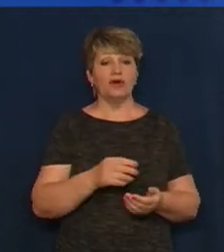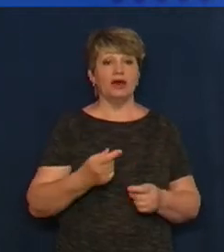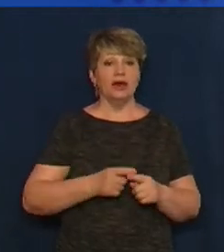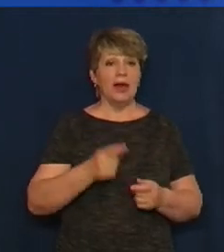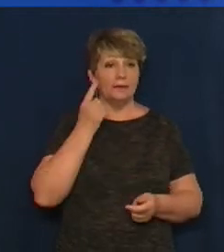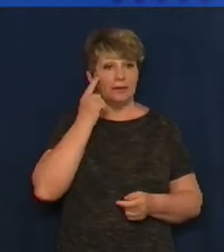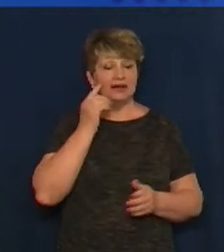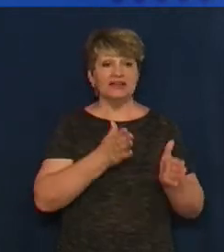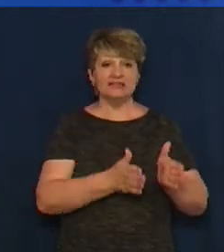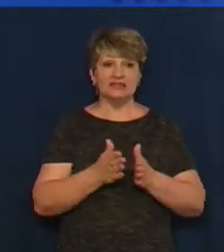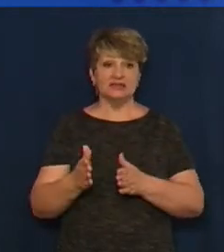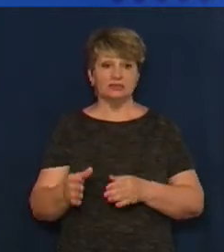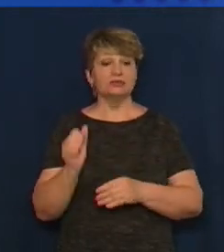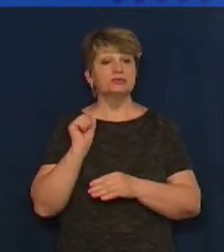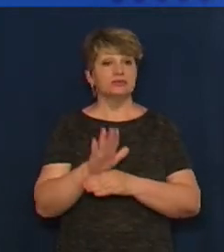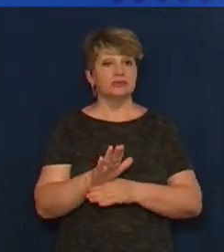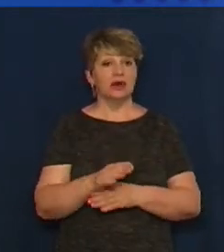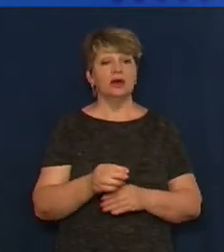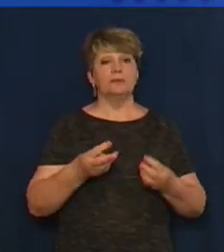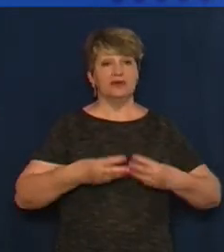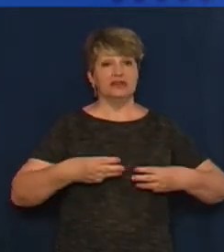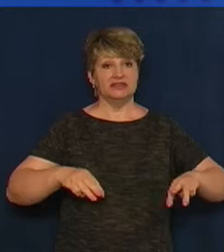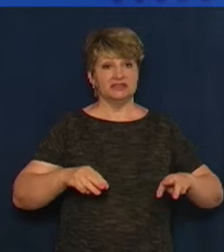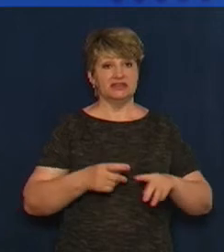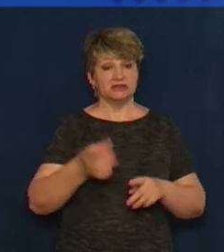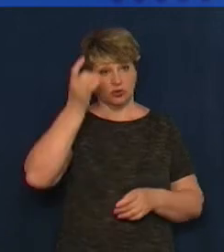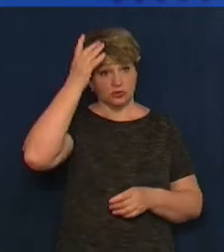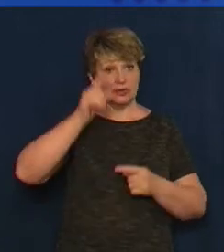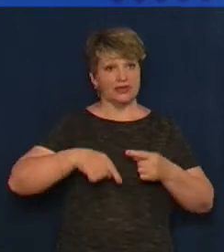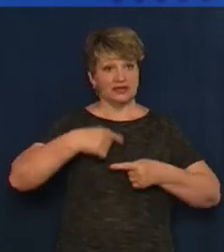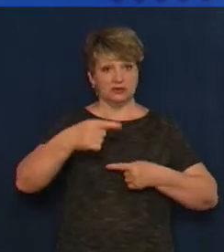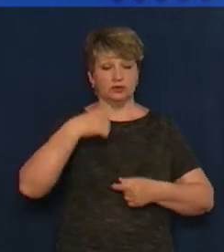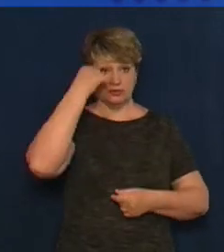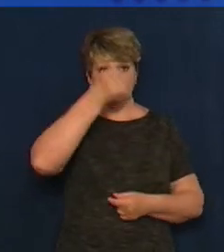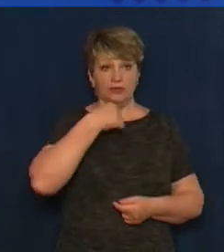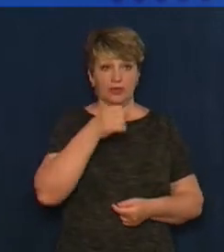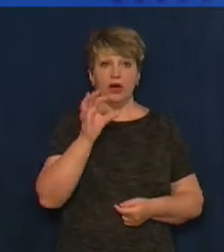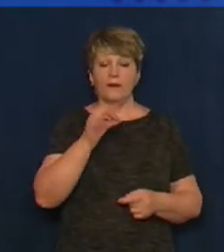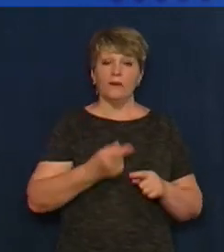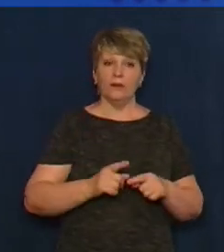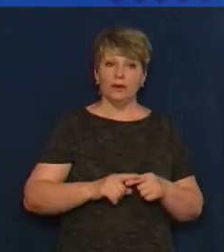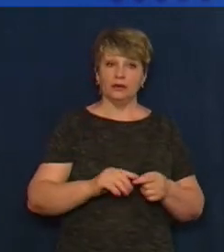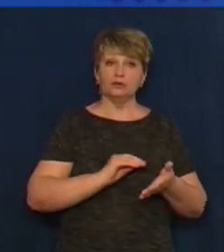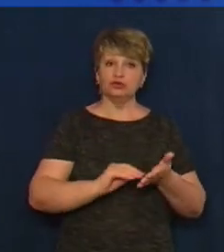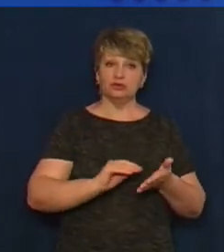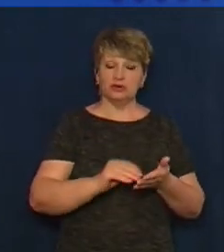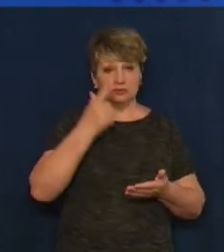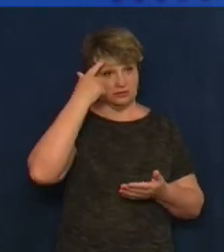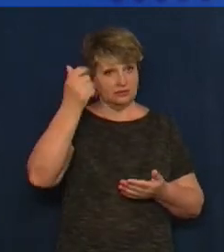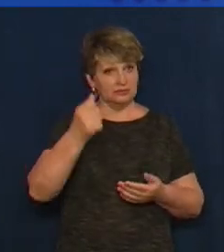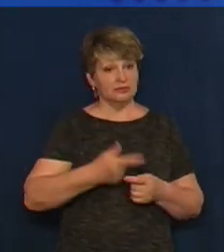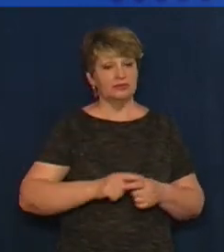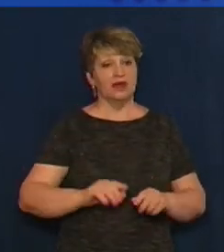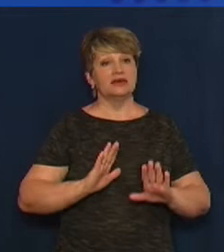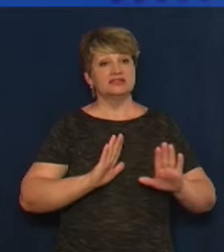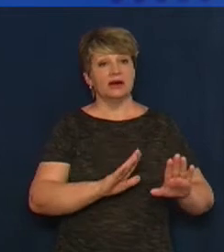вимоги затверджують наказом Міністерства культури України на наступний навчальний рік. Про це кореспондентам Суспільного розповіла заступниця директора з навчальної